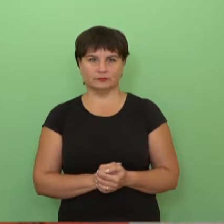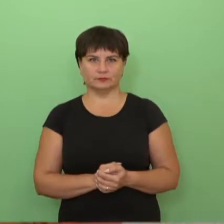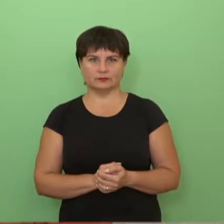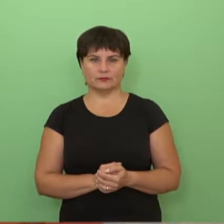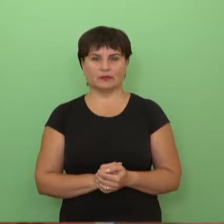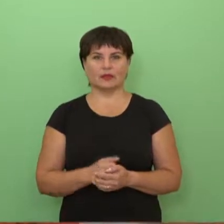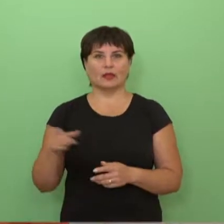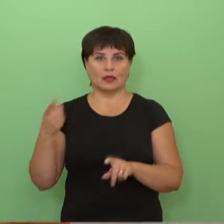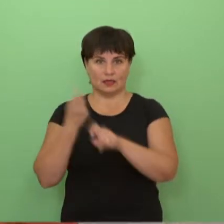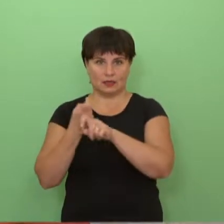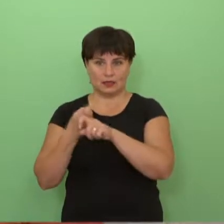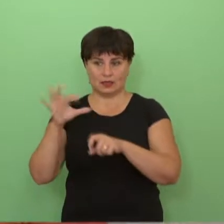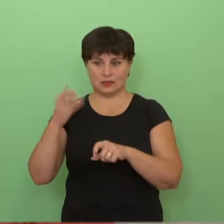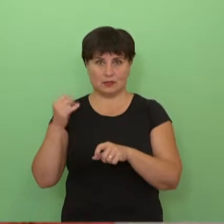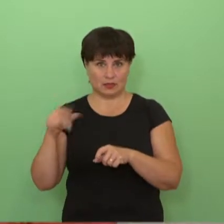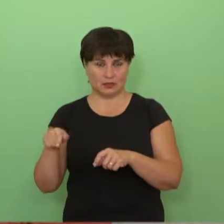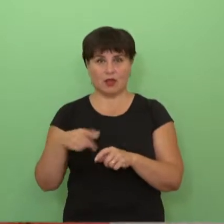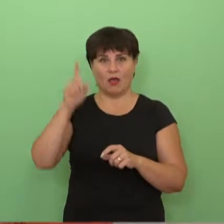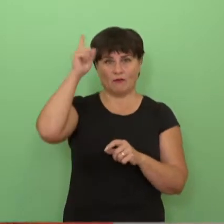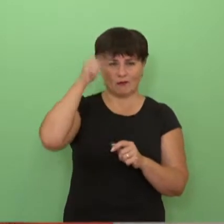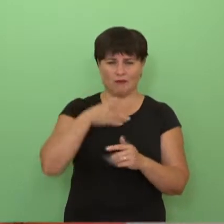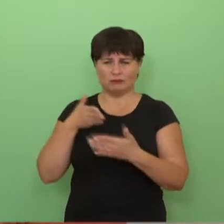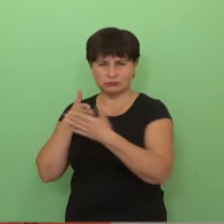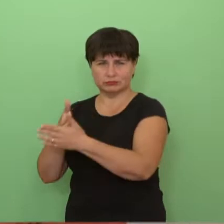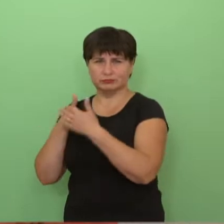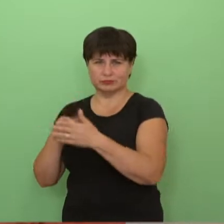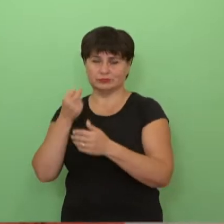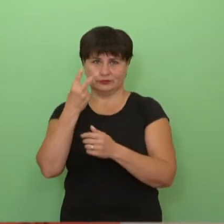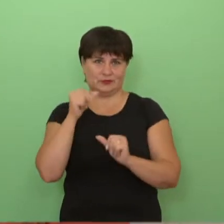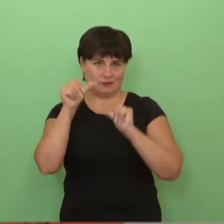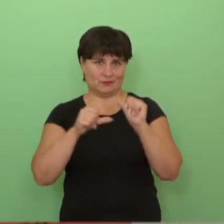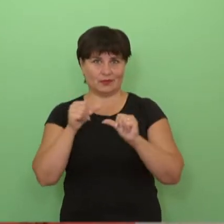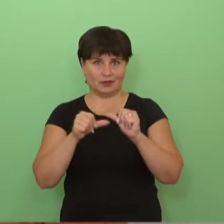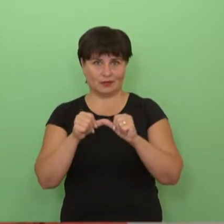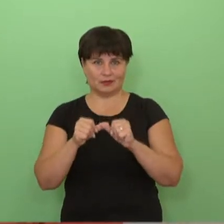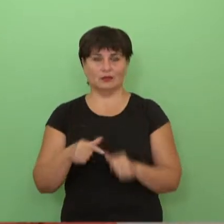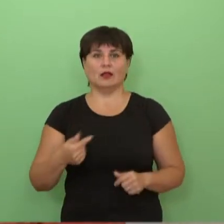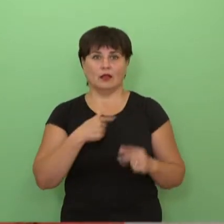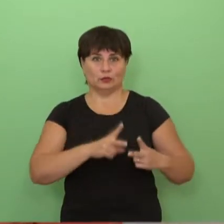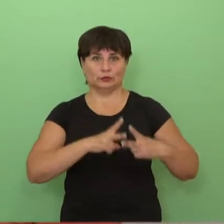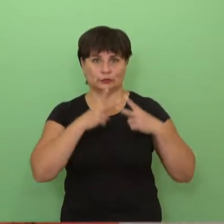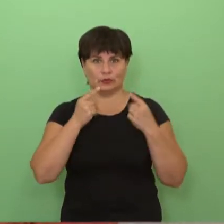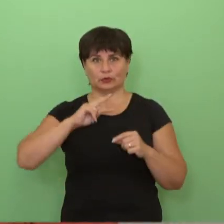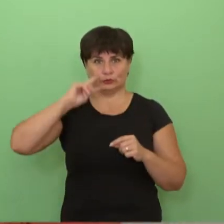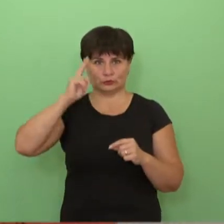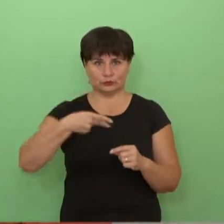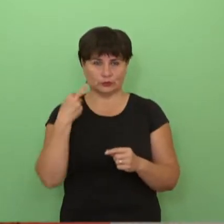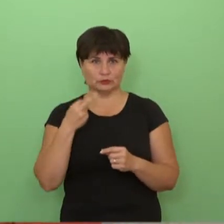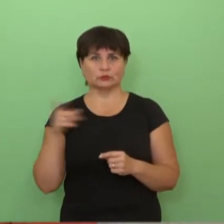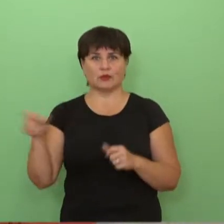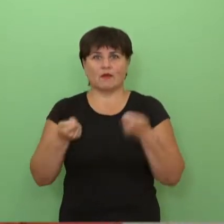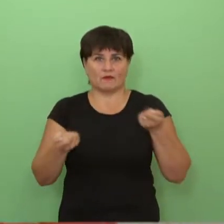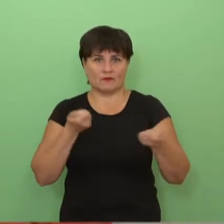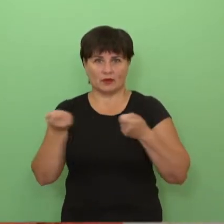Zomertos samariečiai kėdainių samariečiai remia jau daugiau negu 12 metų. Jiem labai džiugu, kad jau du metus kėdainių samariečių